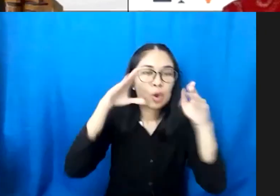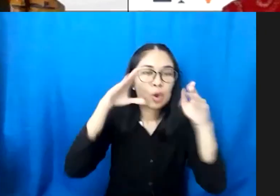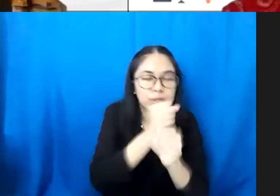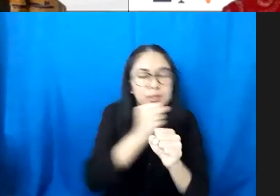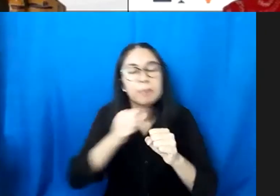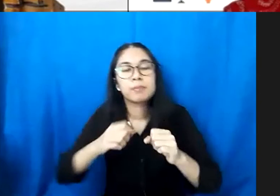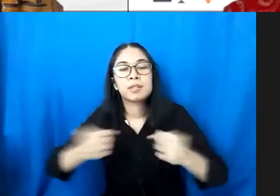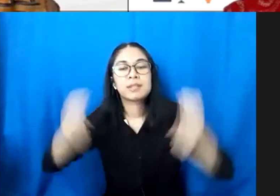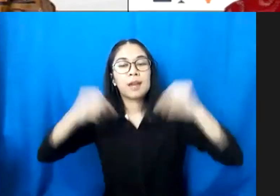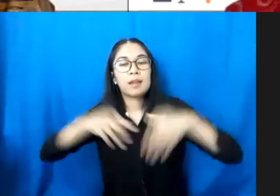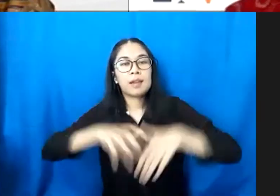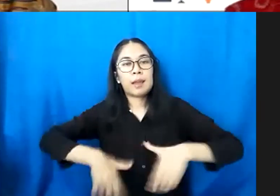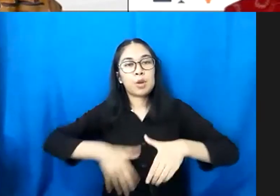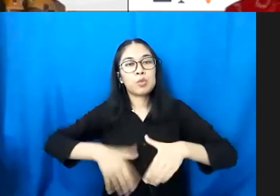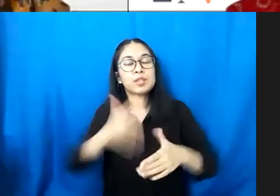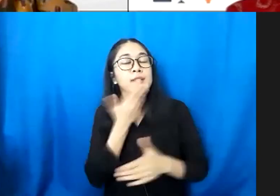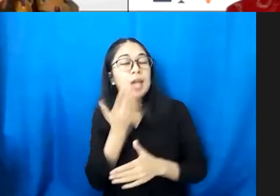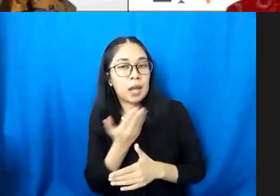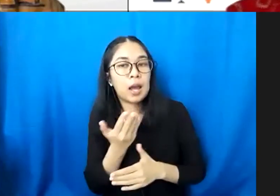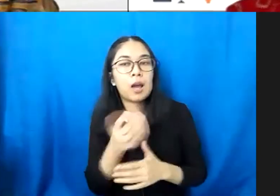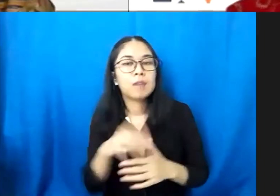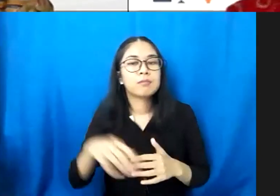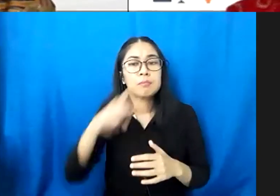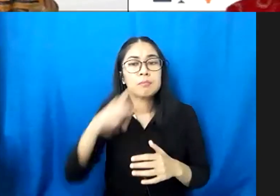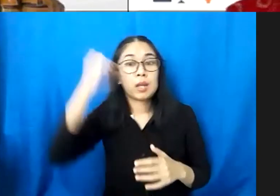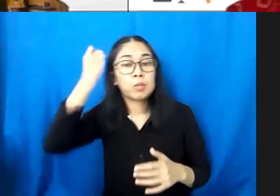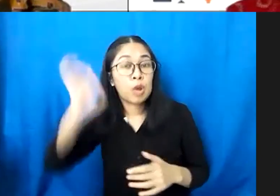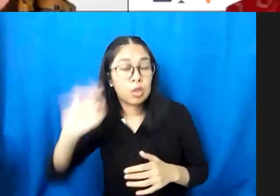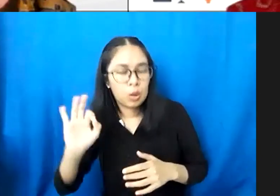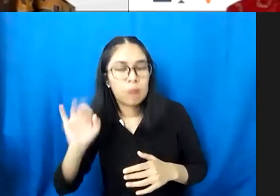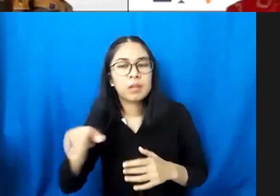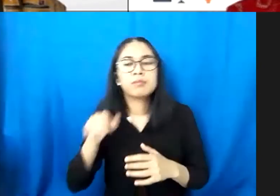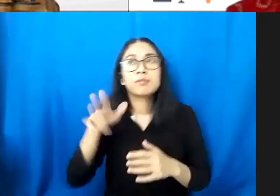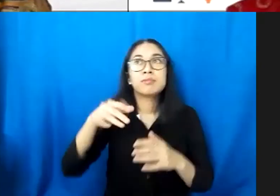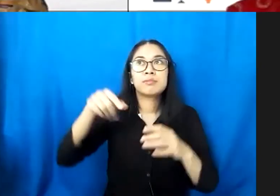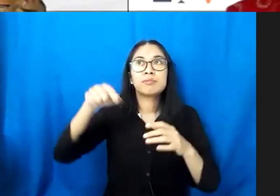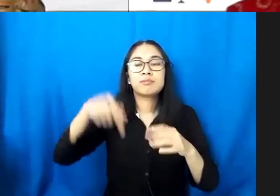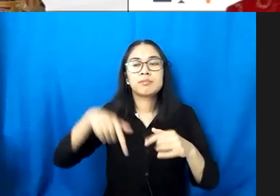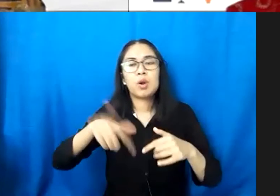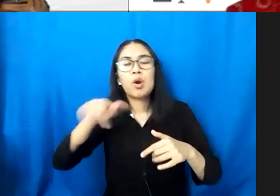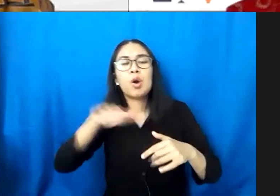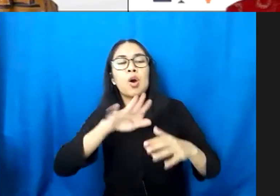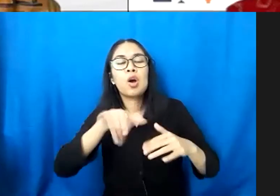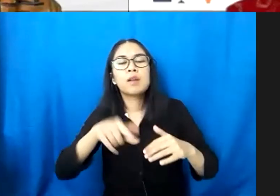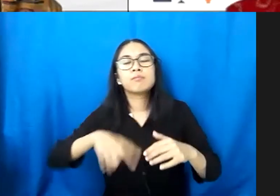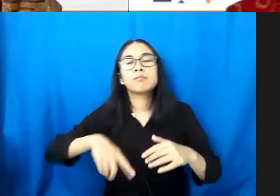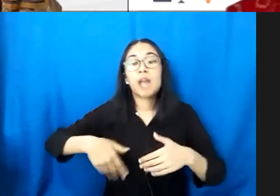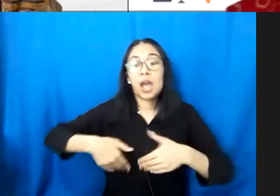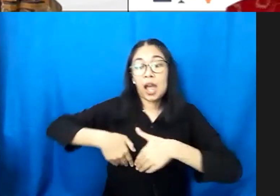mereka orang tua tidak lagi mengatakan bahwa adik itu jatuh dari langit atau keluar dari besar